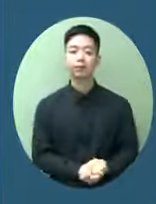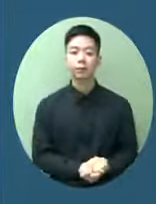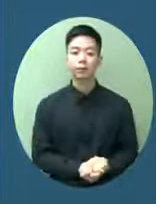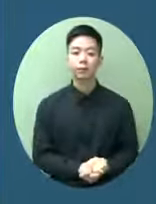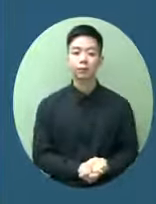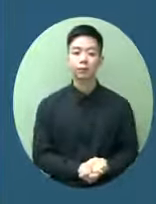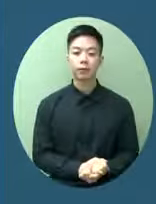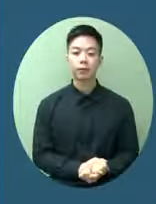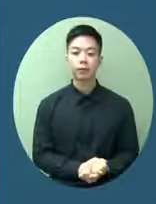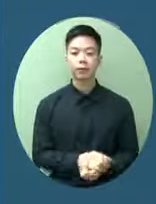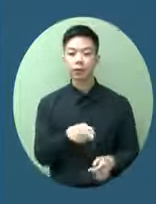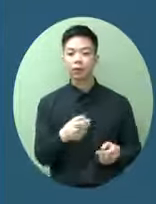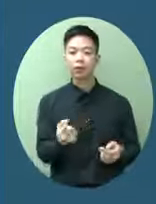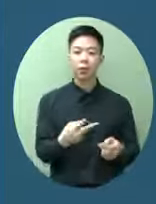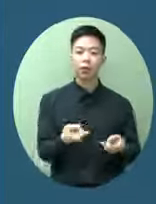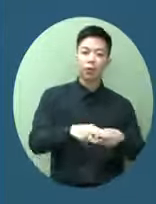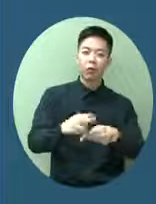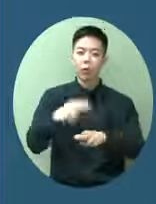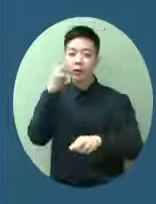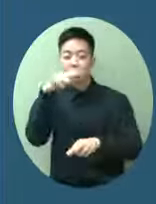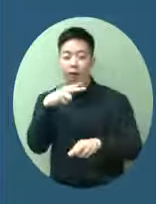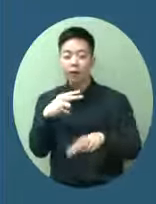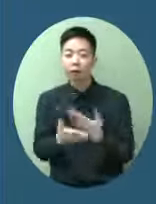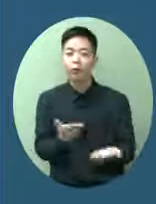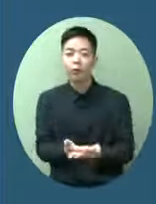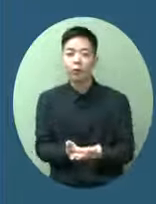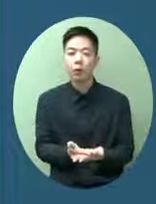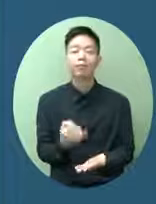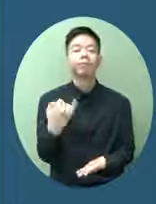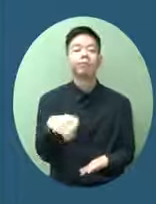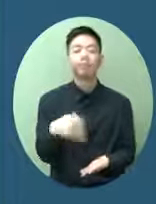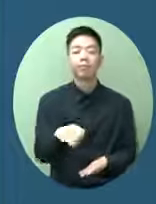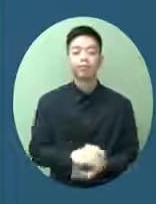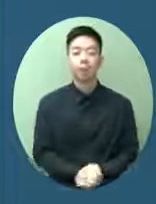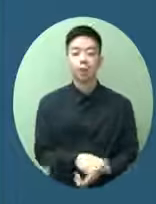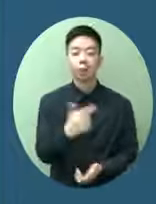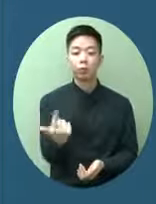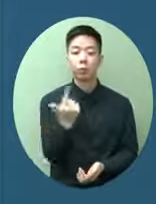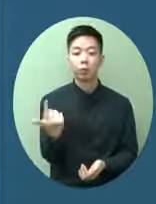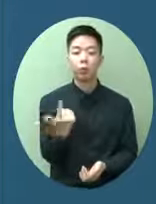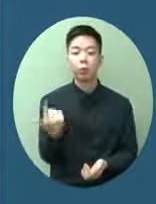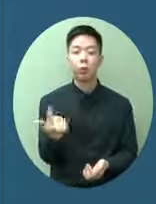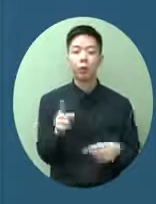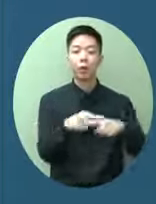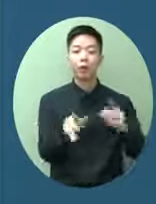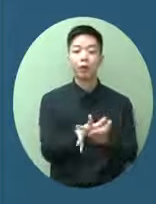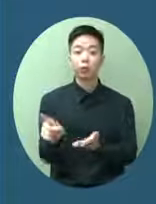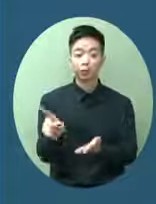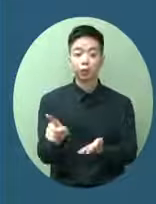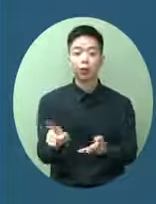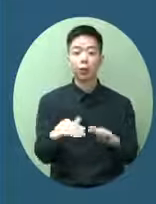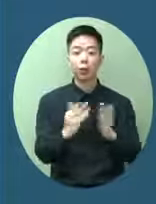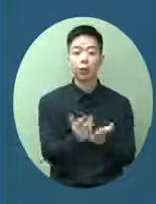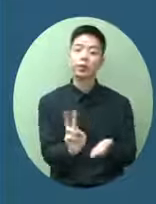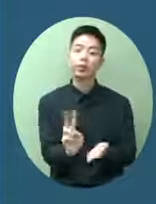這個現象再出現幾間大專院校都在採取我剛才所說就是要求進入校